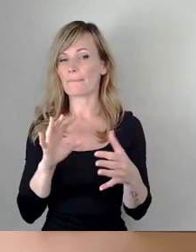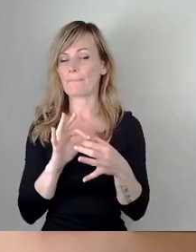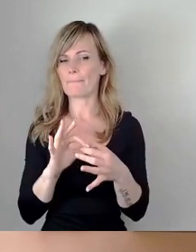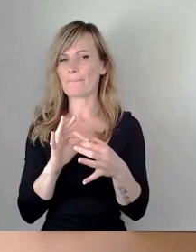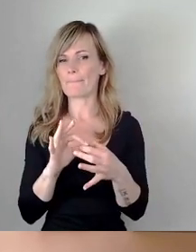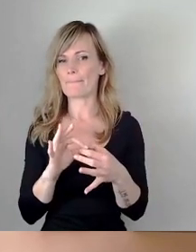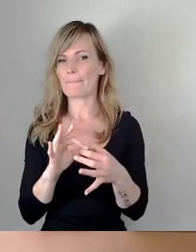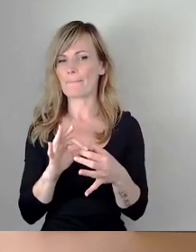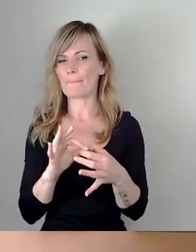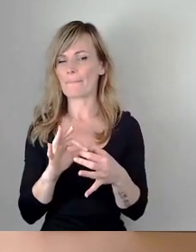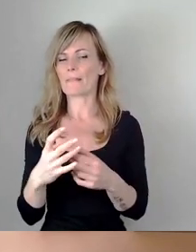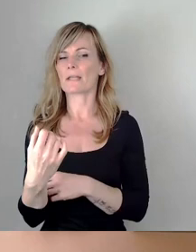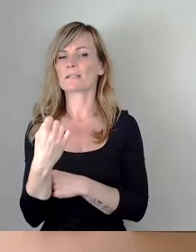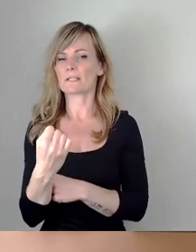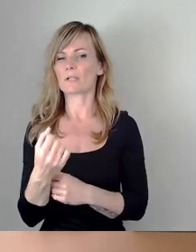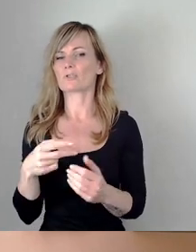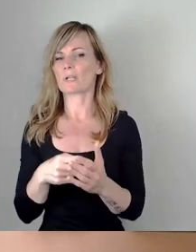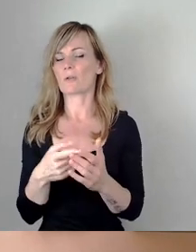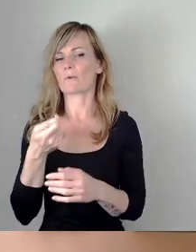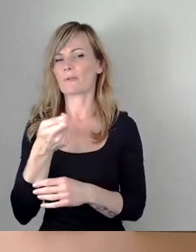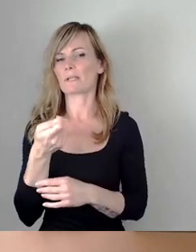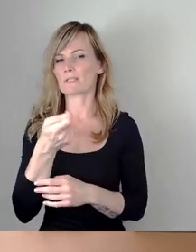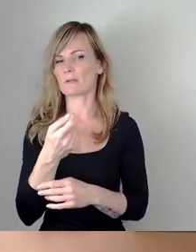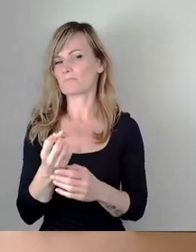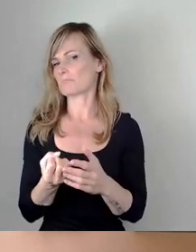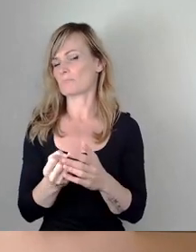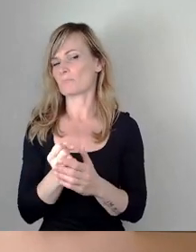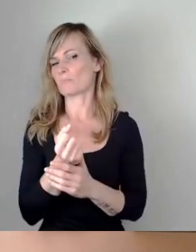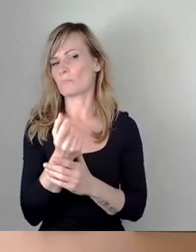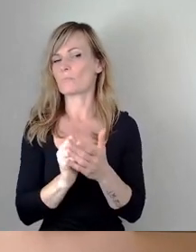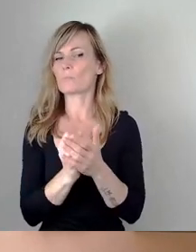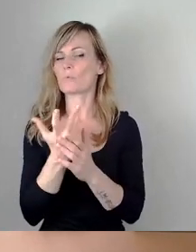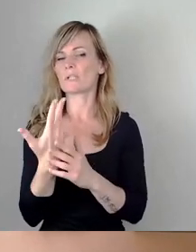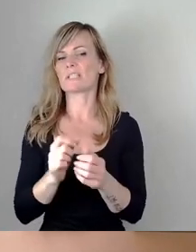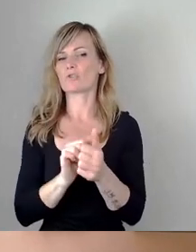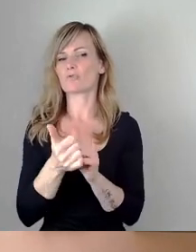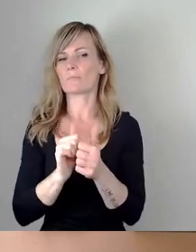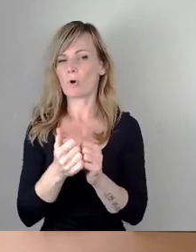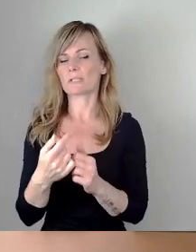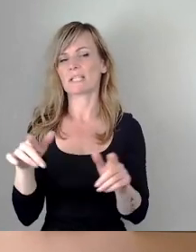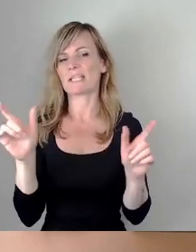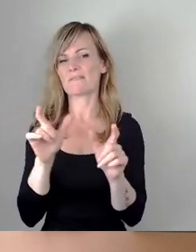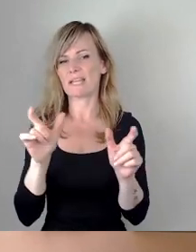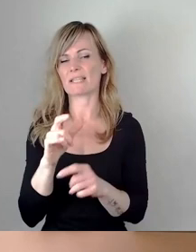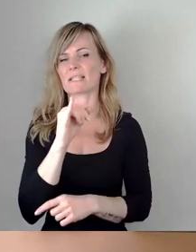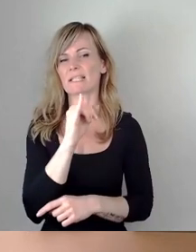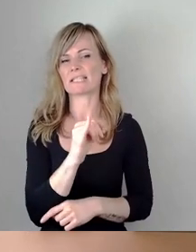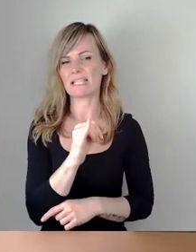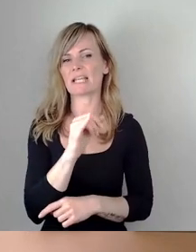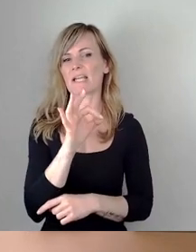die Sicherstellung der Finanzierung des Multisport-Events, die Finals 2025. Wir haben ja gerade